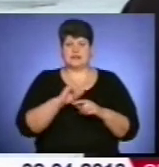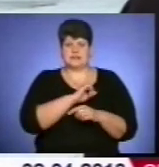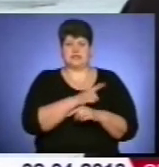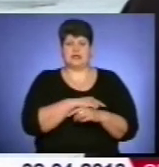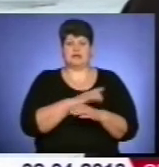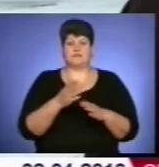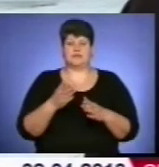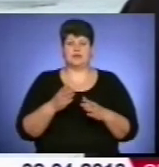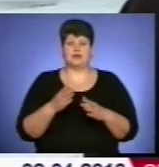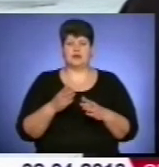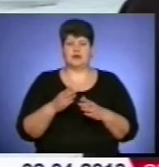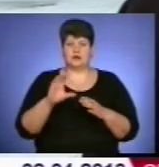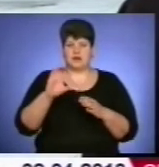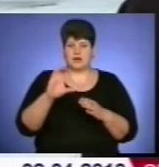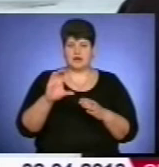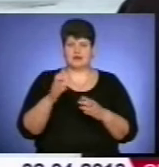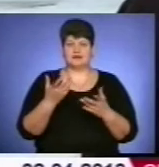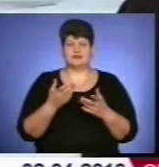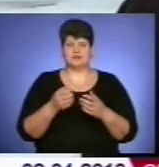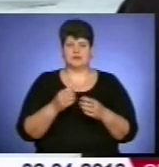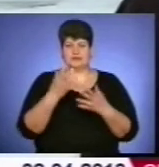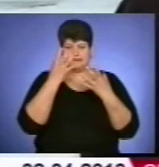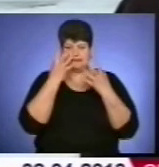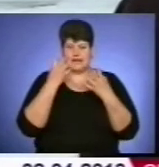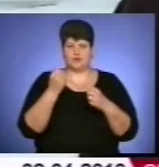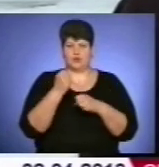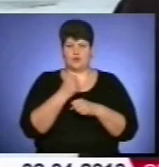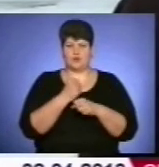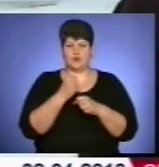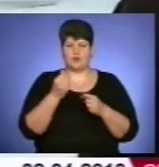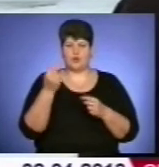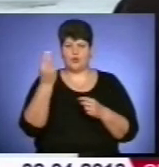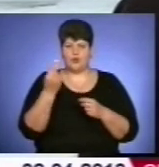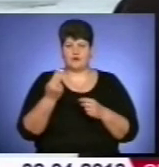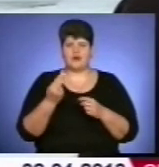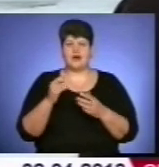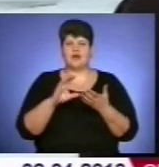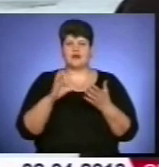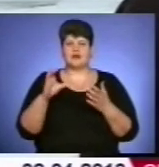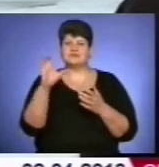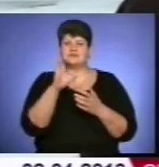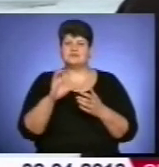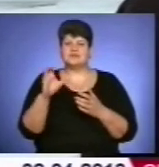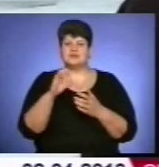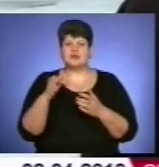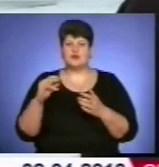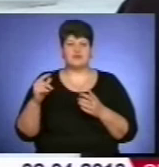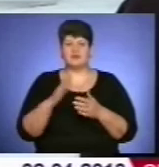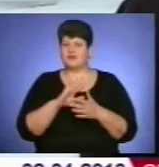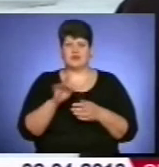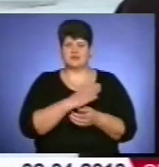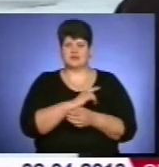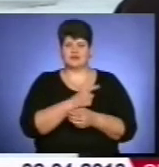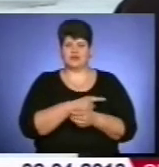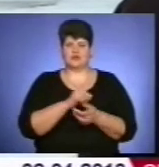це крига міцна темно-блакитного кольору, то крига сіру кольору вона є неміцна. І якщо крига